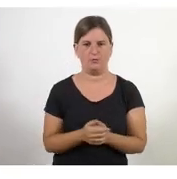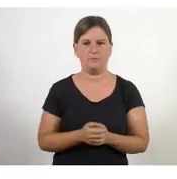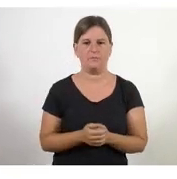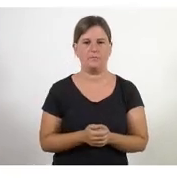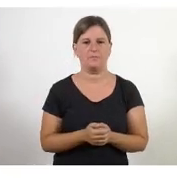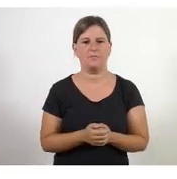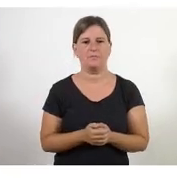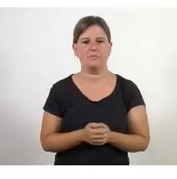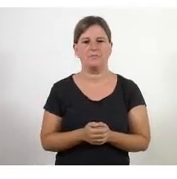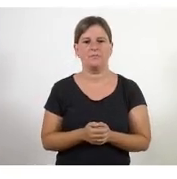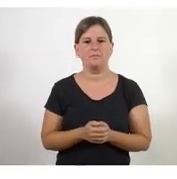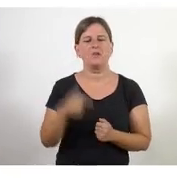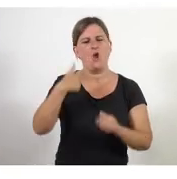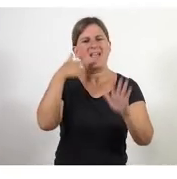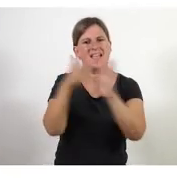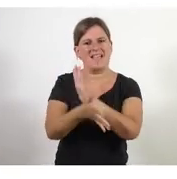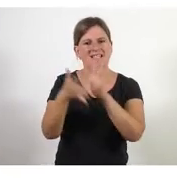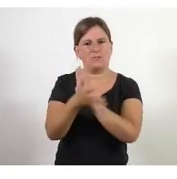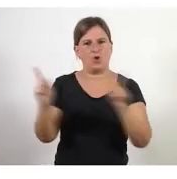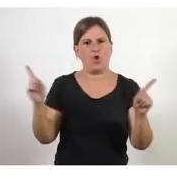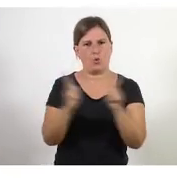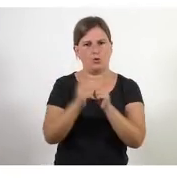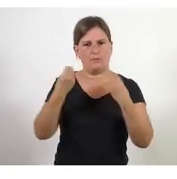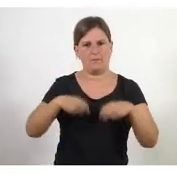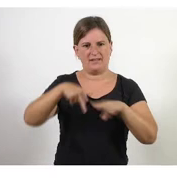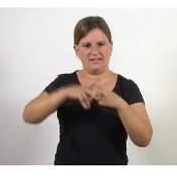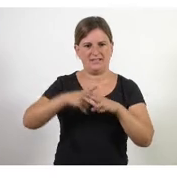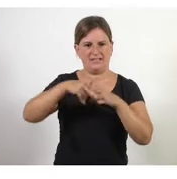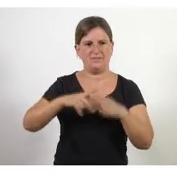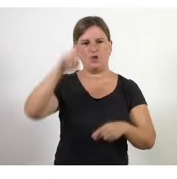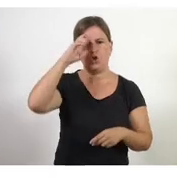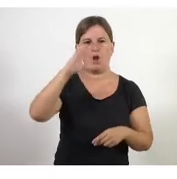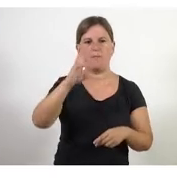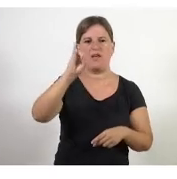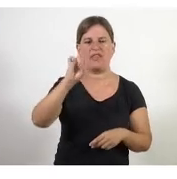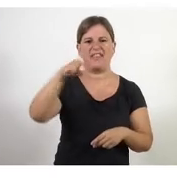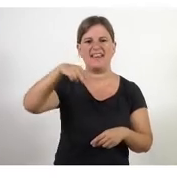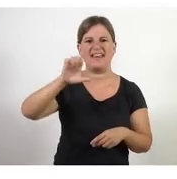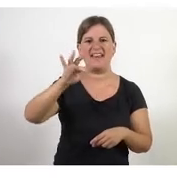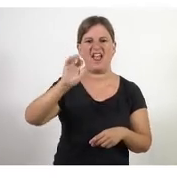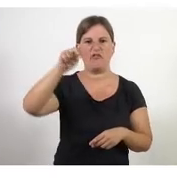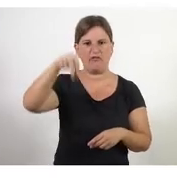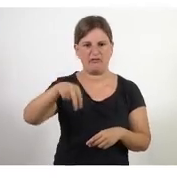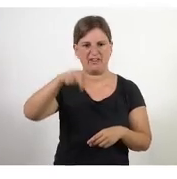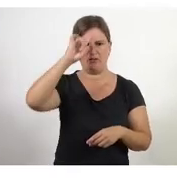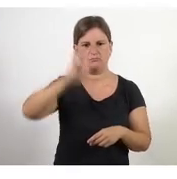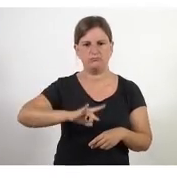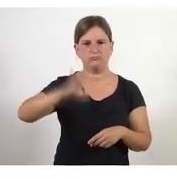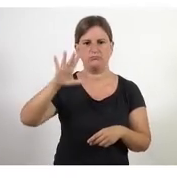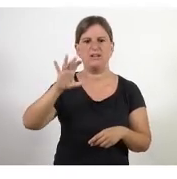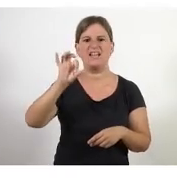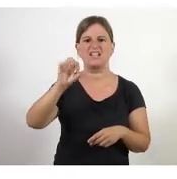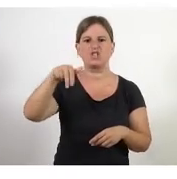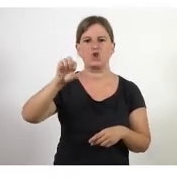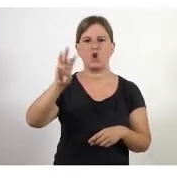deixo aquesta eina l'explico breument es diu Cinefin és una eina que va crear un senyor que es diu Dave Snowden